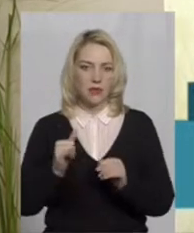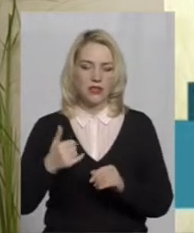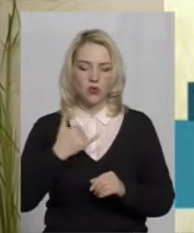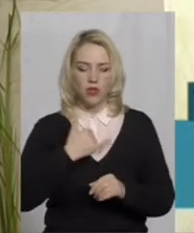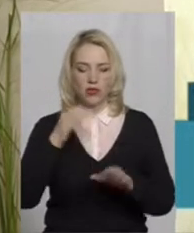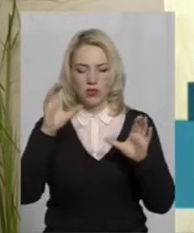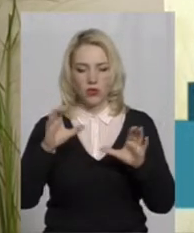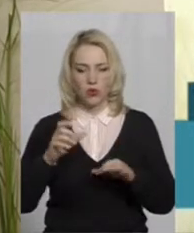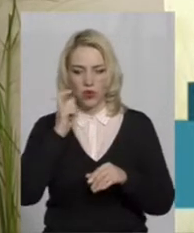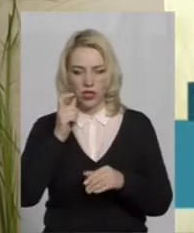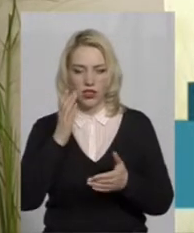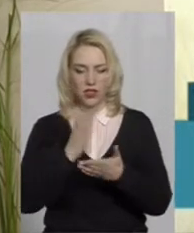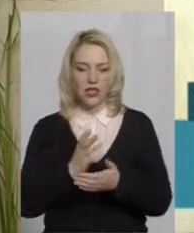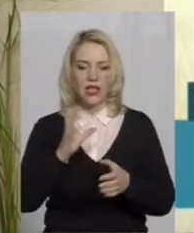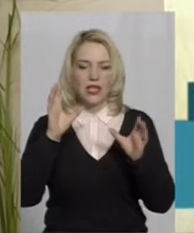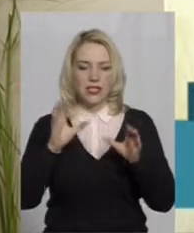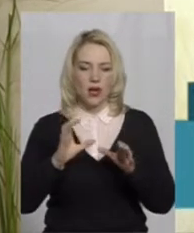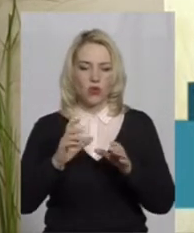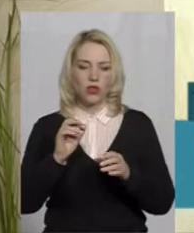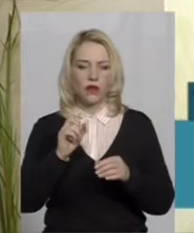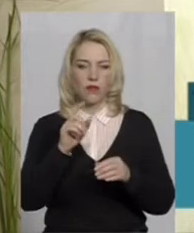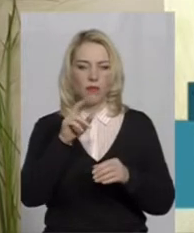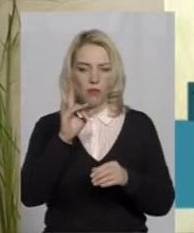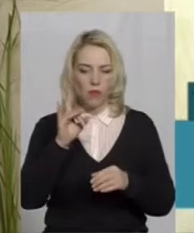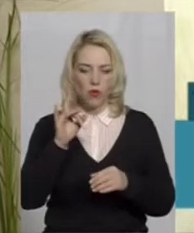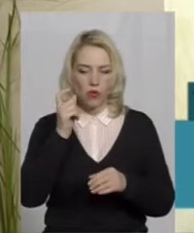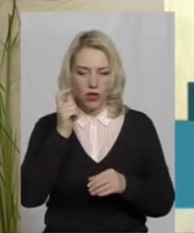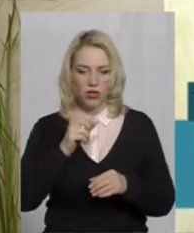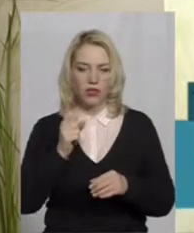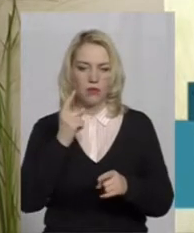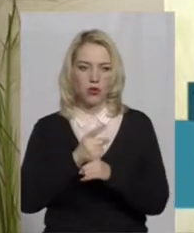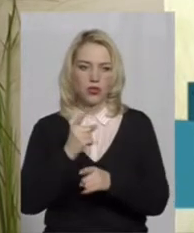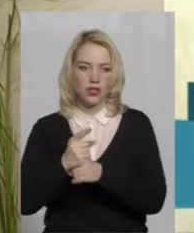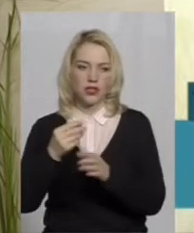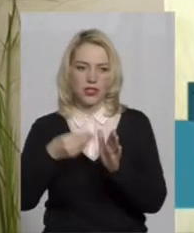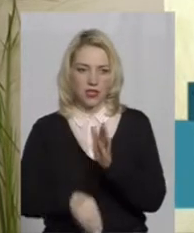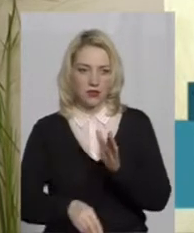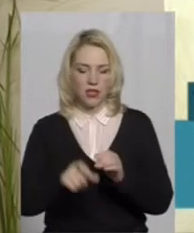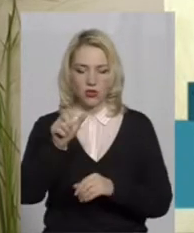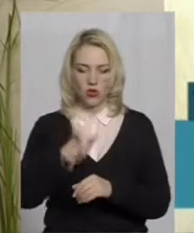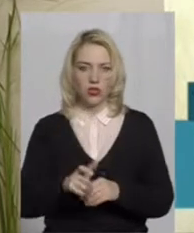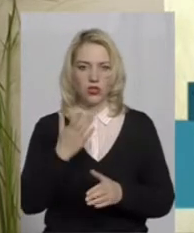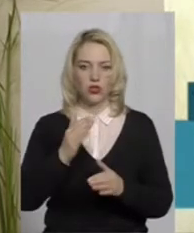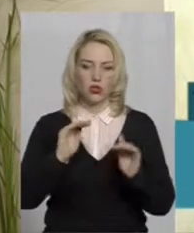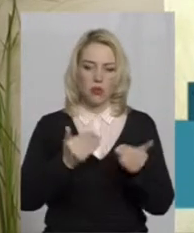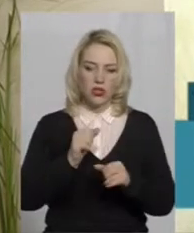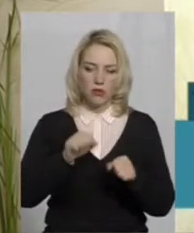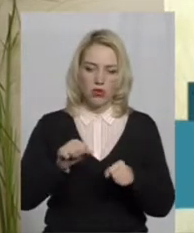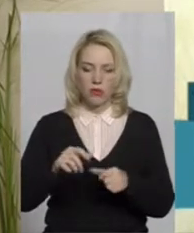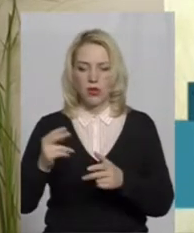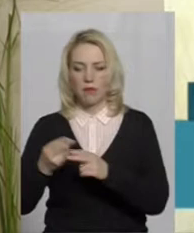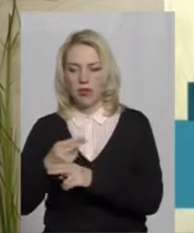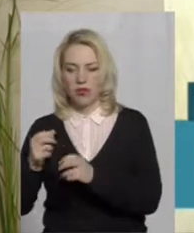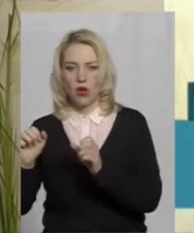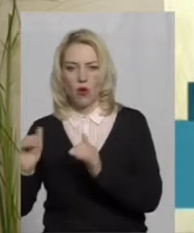діючи законодавство, є закон про заборону дискримінації, також забороняє таку дискримінацію. Тобто людина, що з обмеженим, що не з обмеженим,